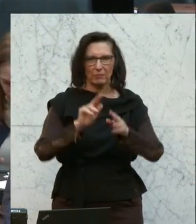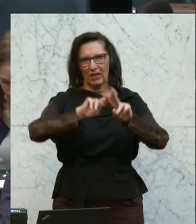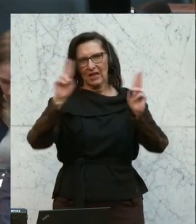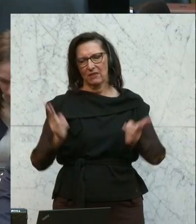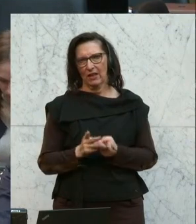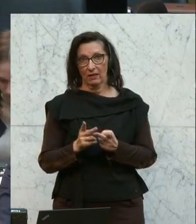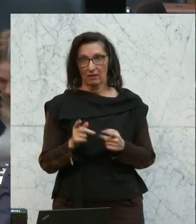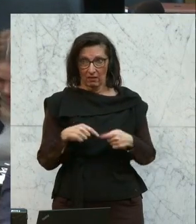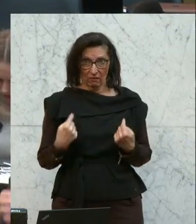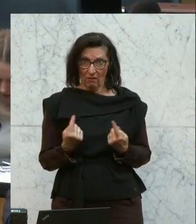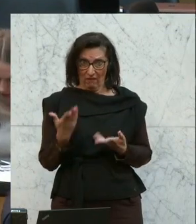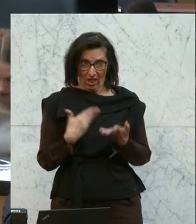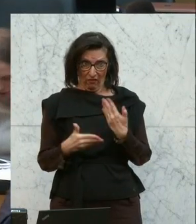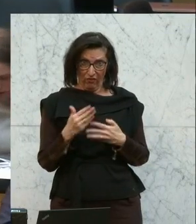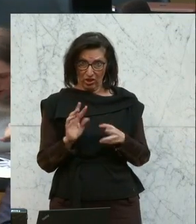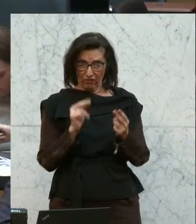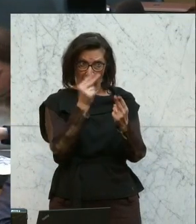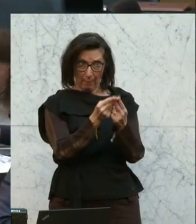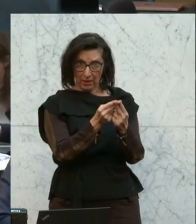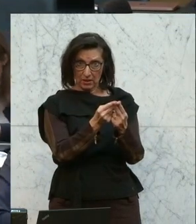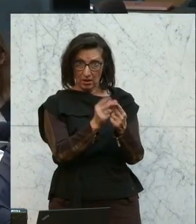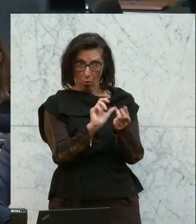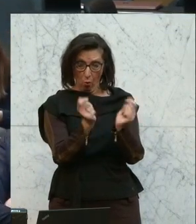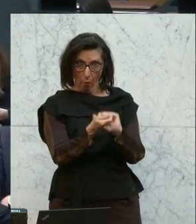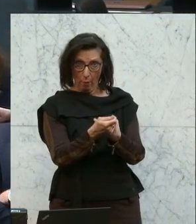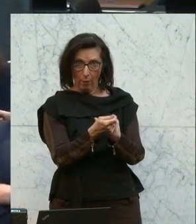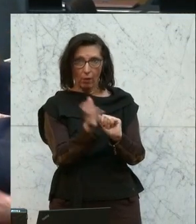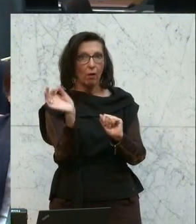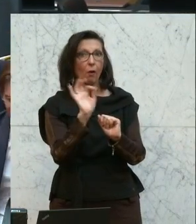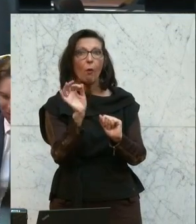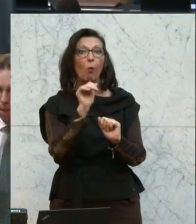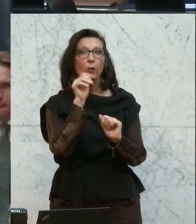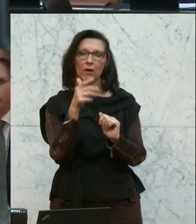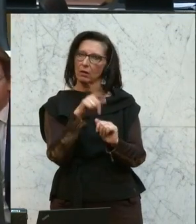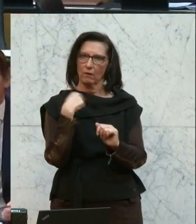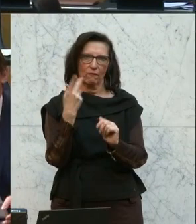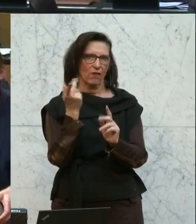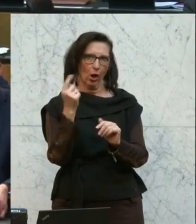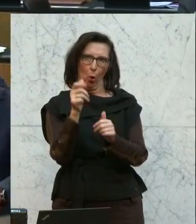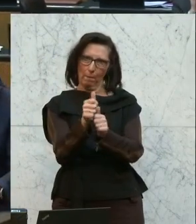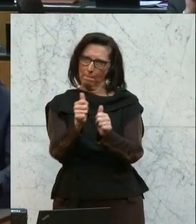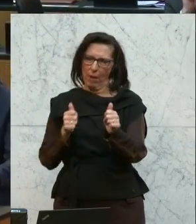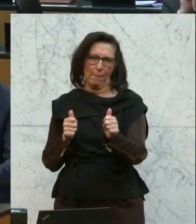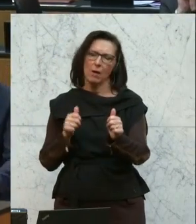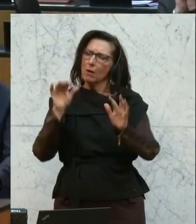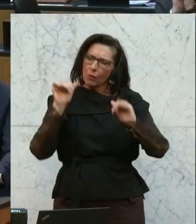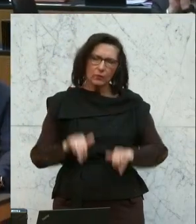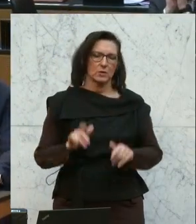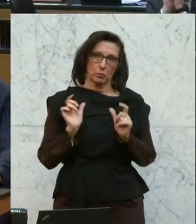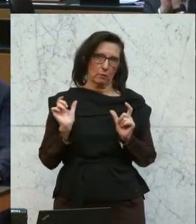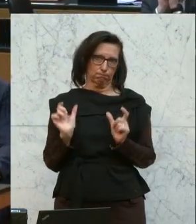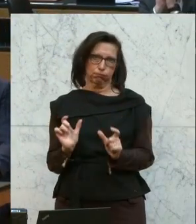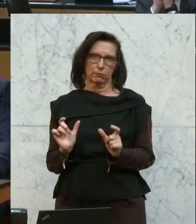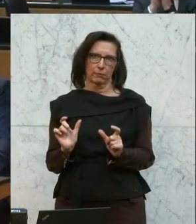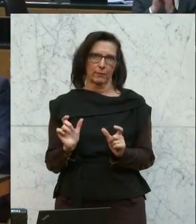stellen unsere Wirtschaft darauf ein und entsprechend um oder wir werden abgehängt. Und das gilt es zu verhindern. Dafür